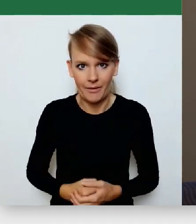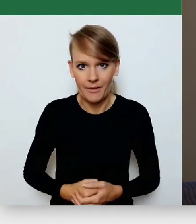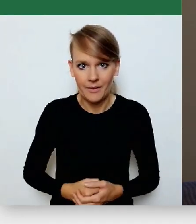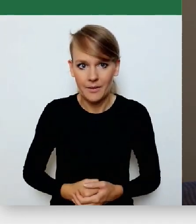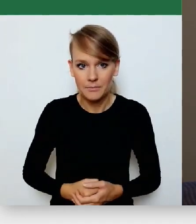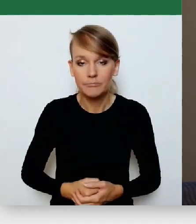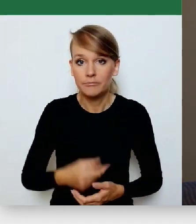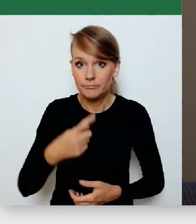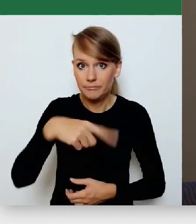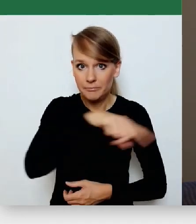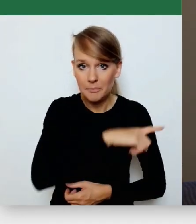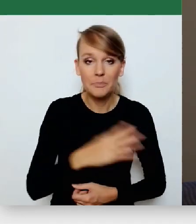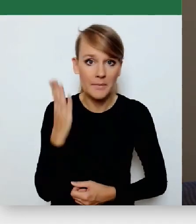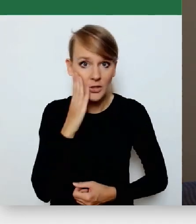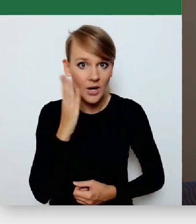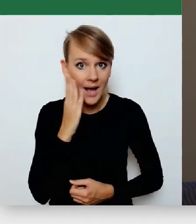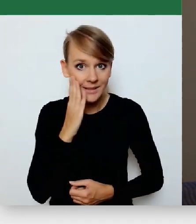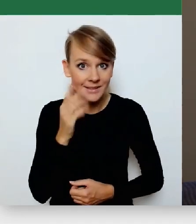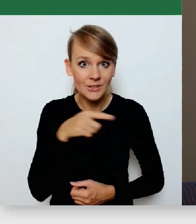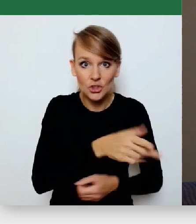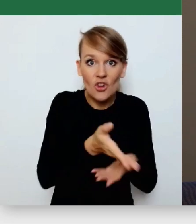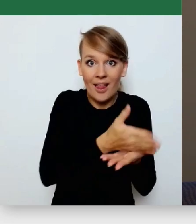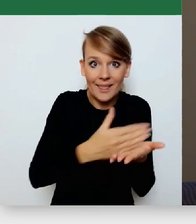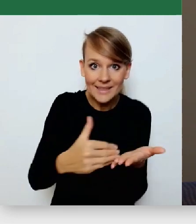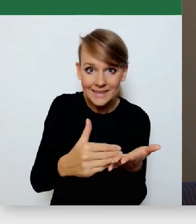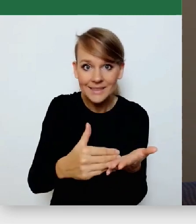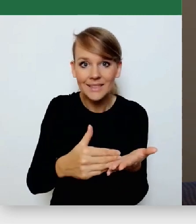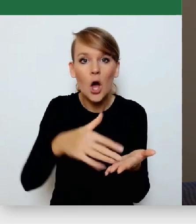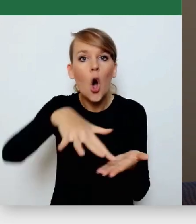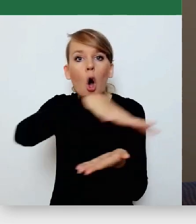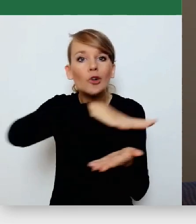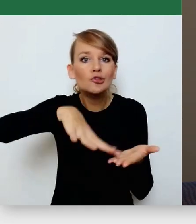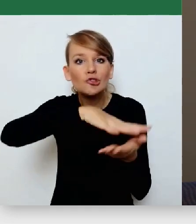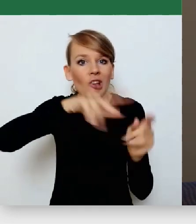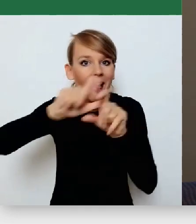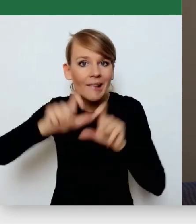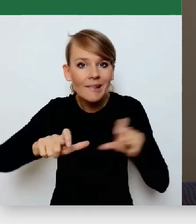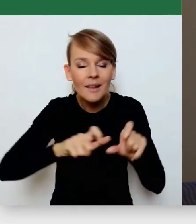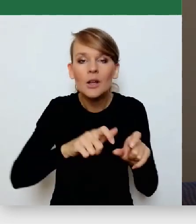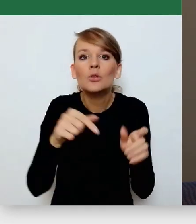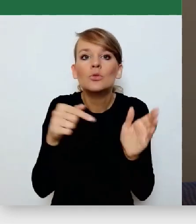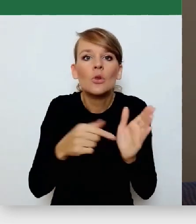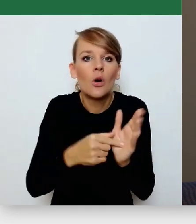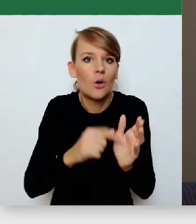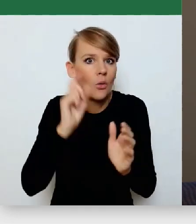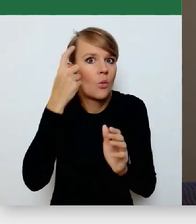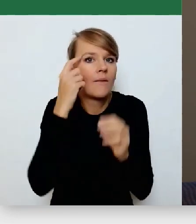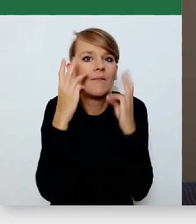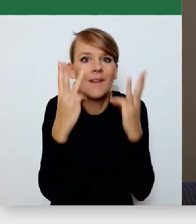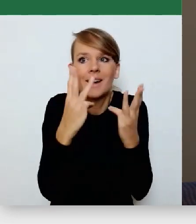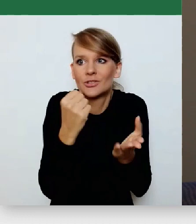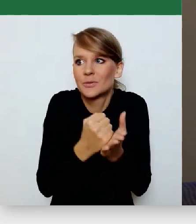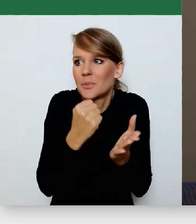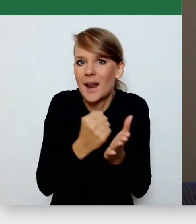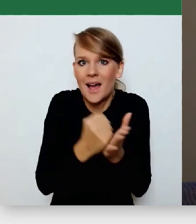dzielnicy osiedla były sprawy najbardziej istotne. Coś, co dotykało ich i